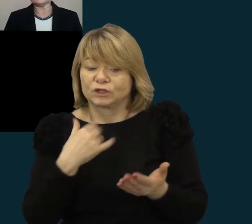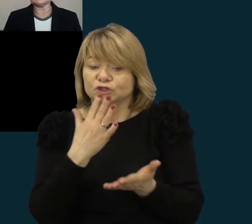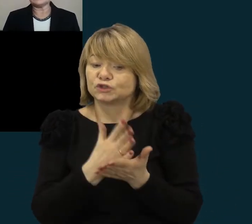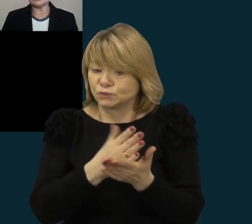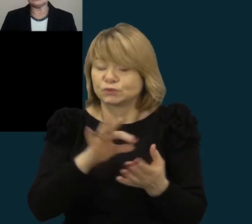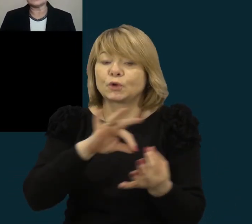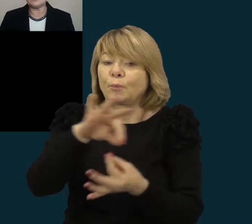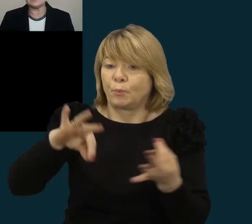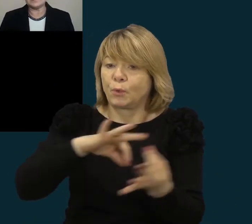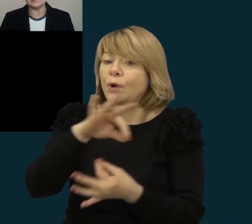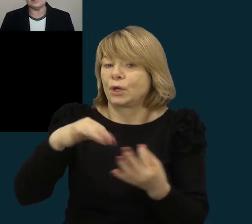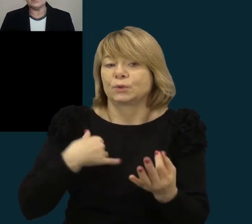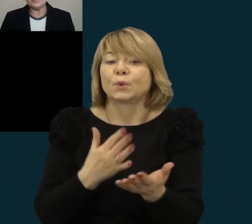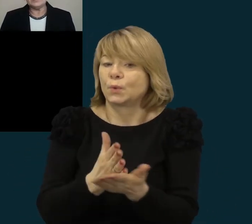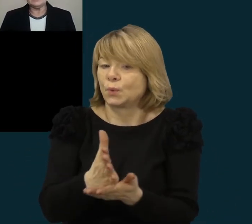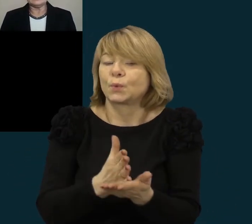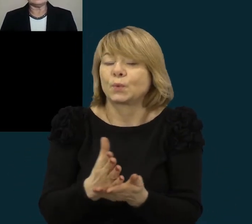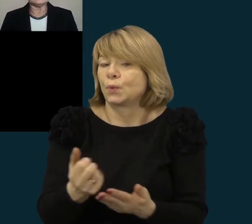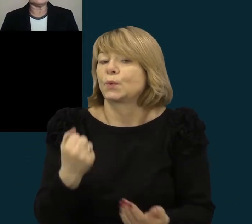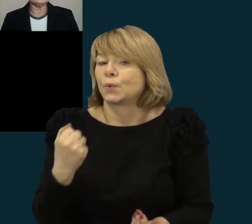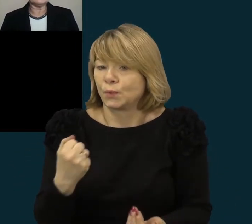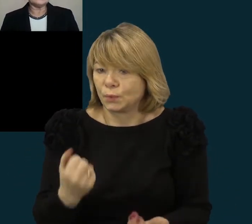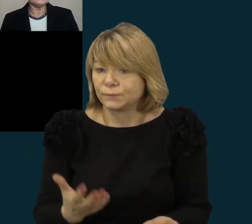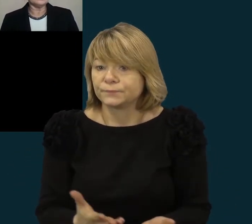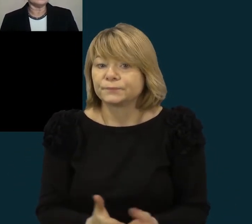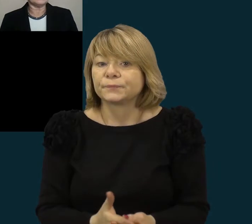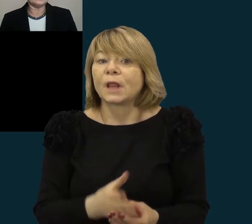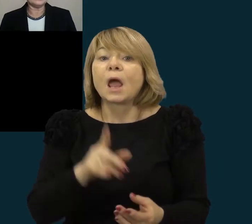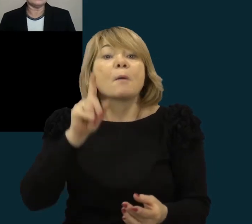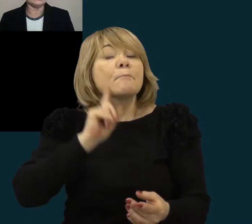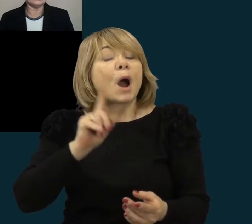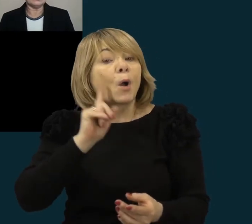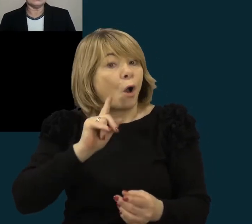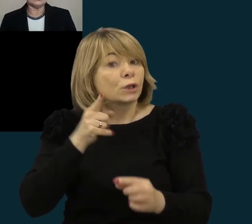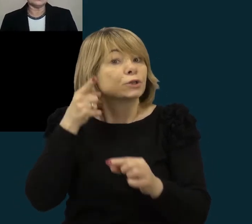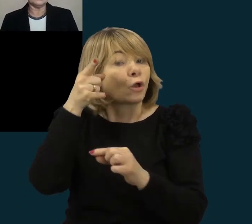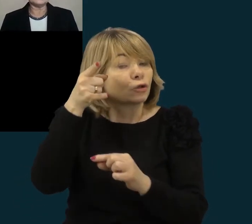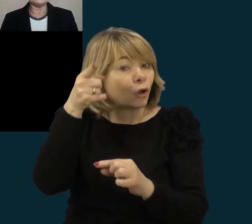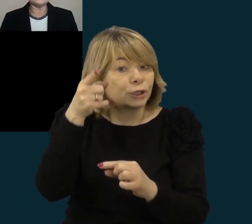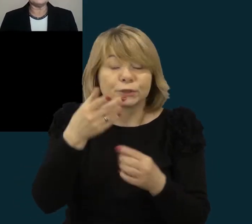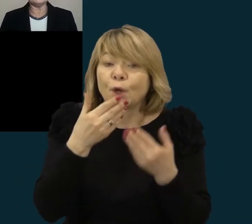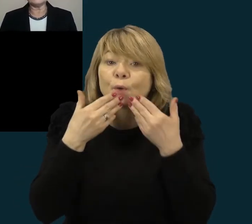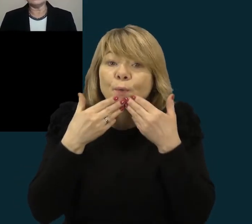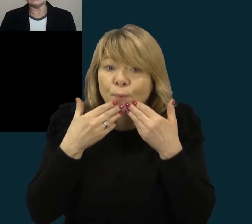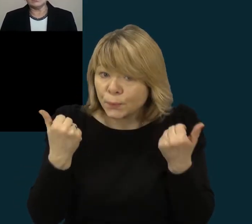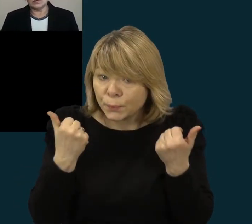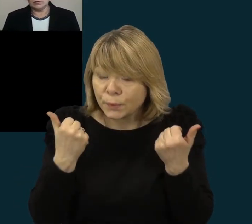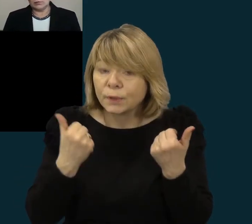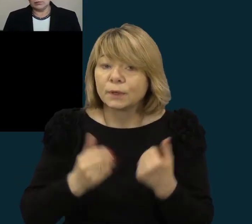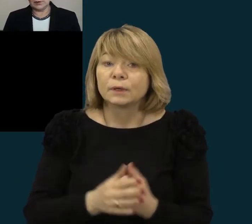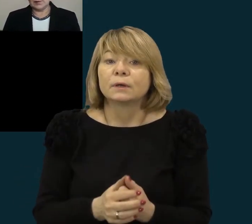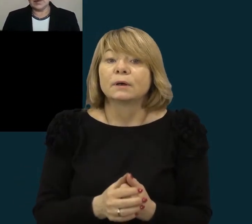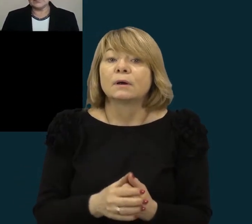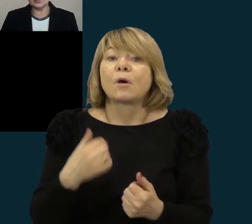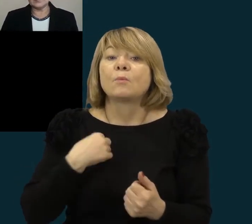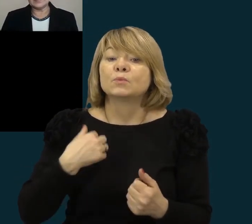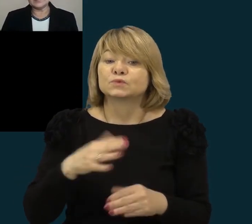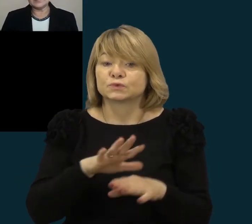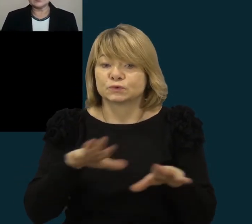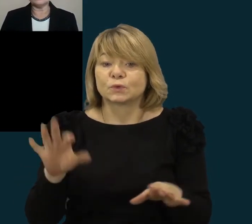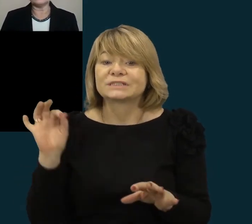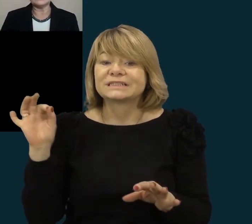projektinės veiklos patirtį. To, kol nebuvo nuo tolinkio ūkdymosi, mūsų sidabravo